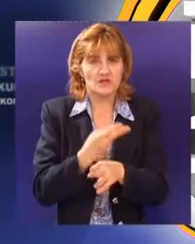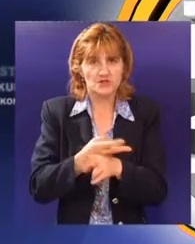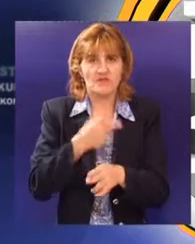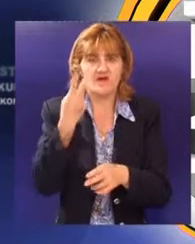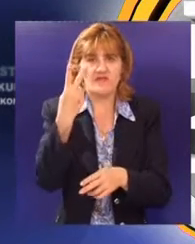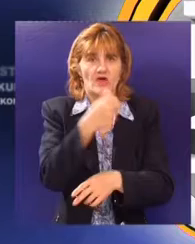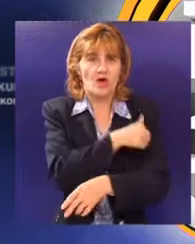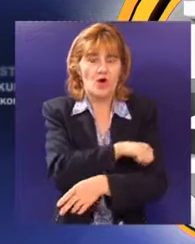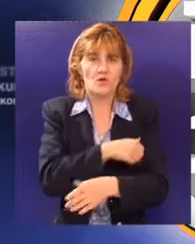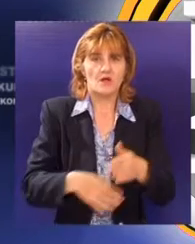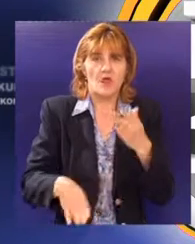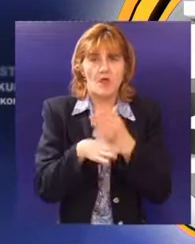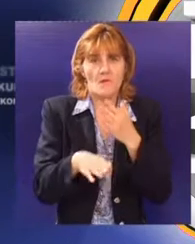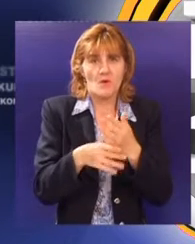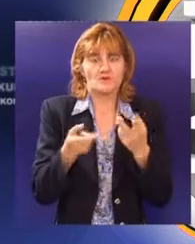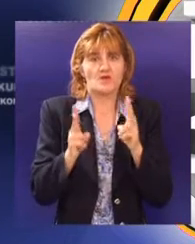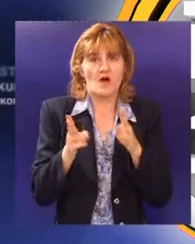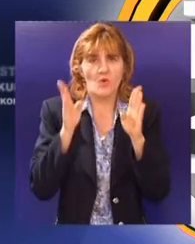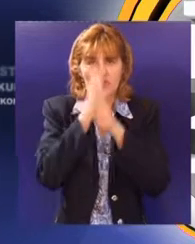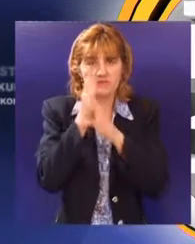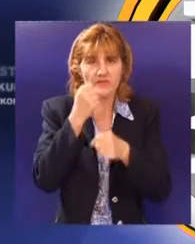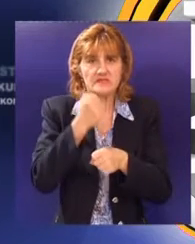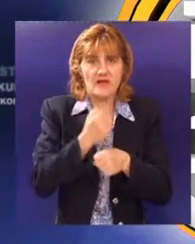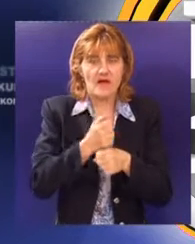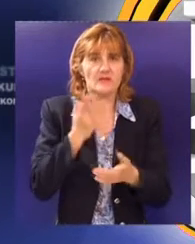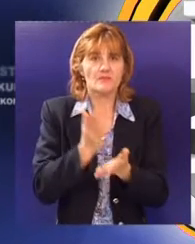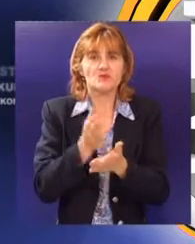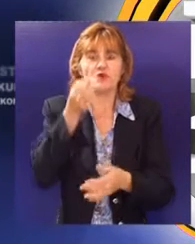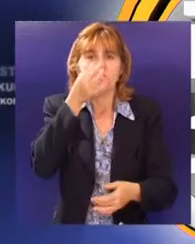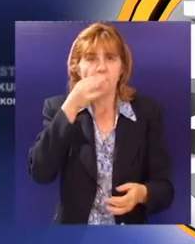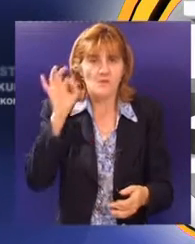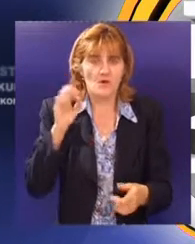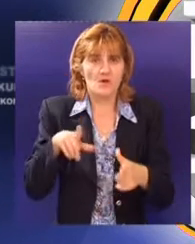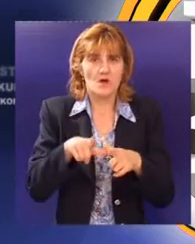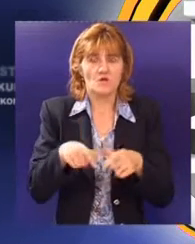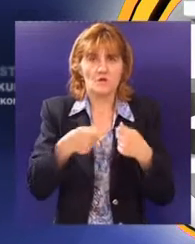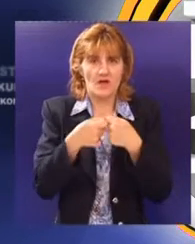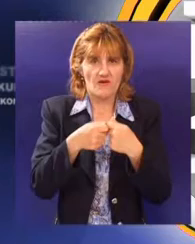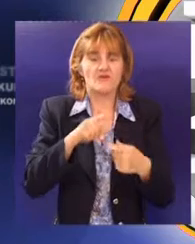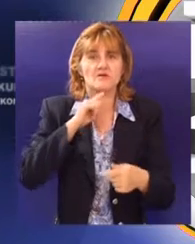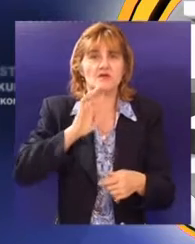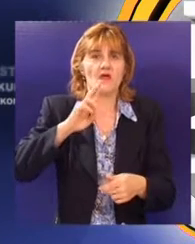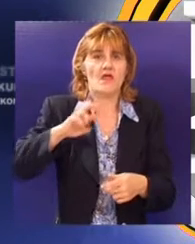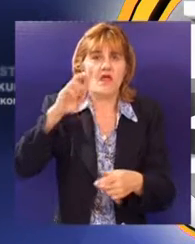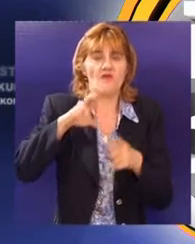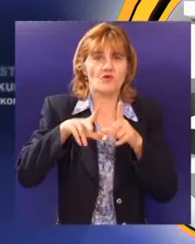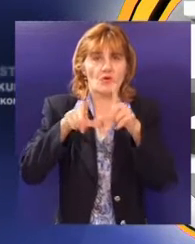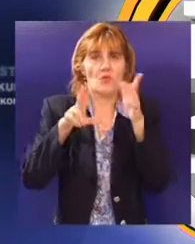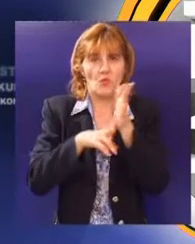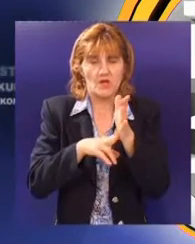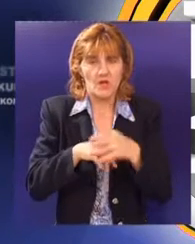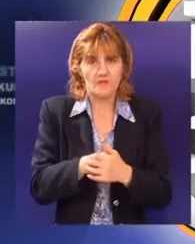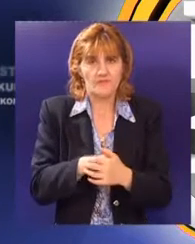modernizacije i interakcije sistema inspekcije rada sa standardima Međunarodne organizacije rada i Evropske unije. Dosadašnji